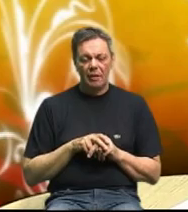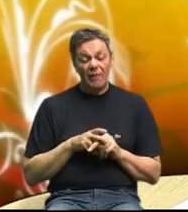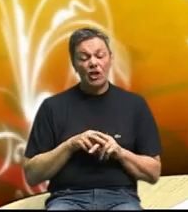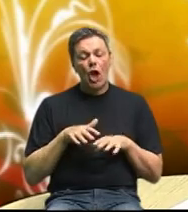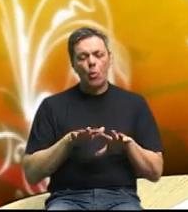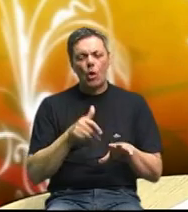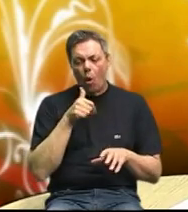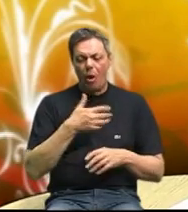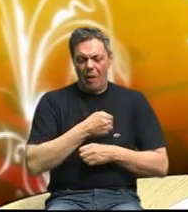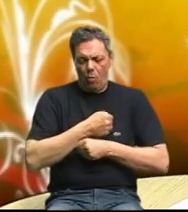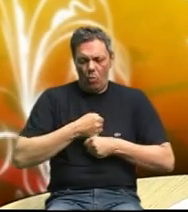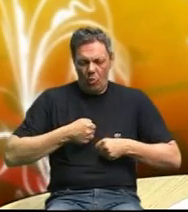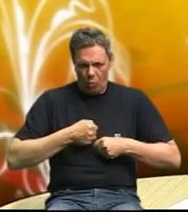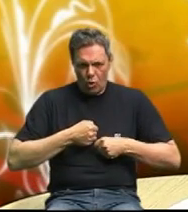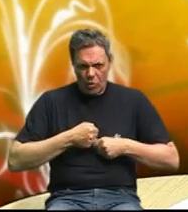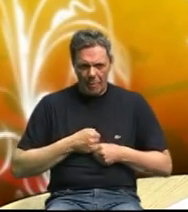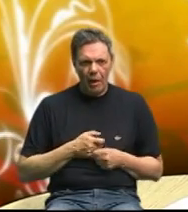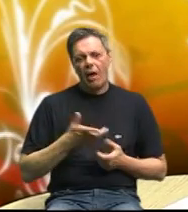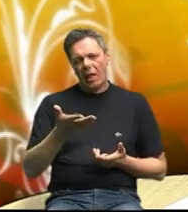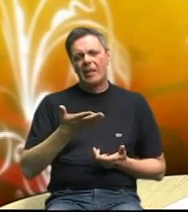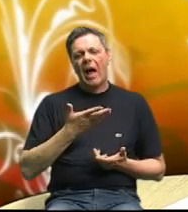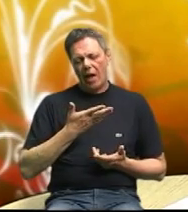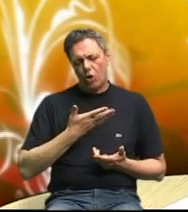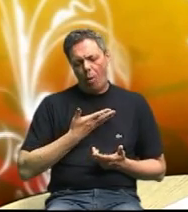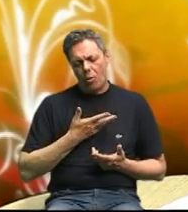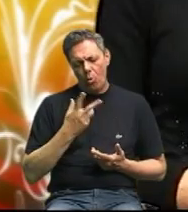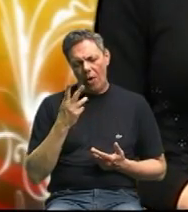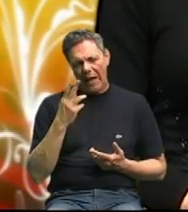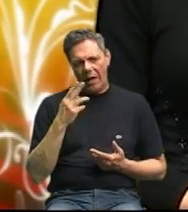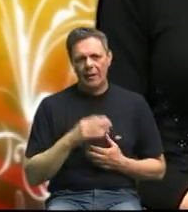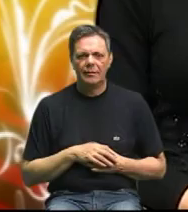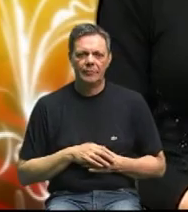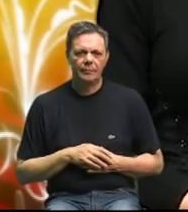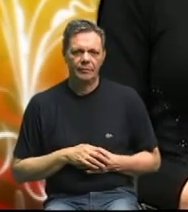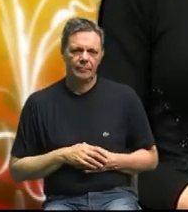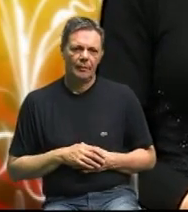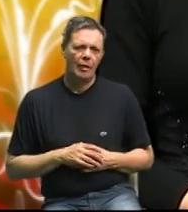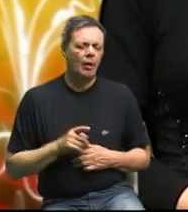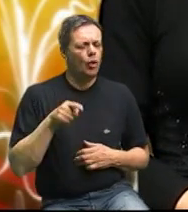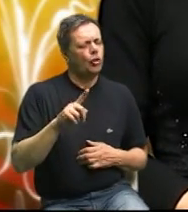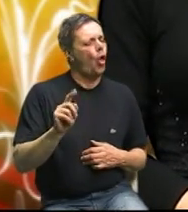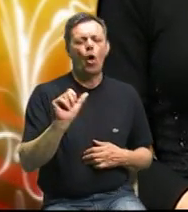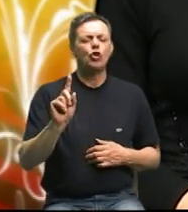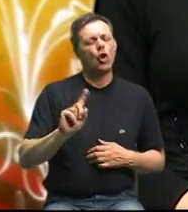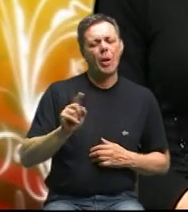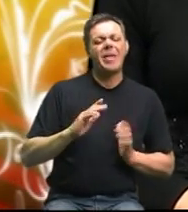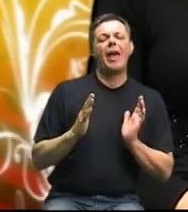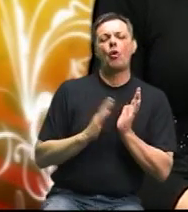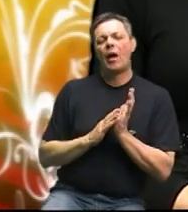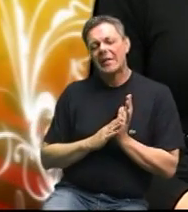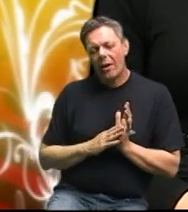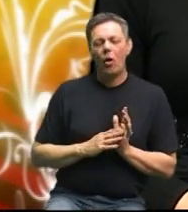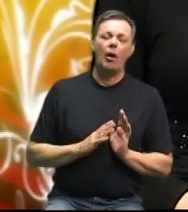prekomjernu težinu da dobiju ovo onkologicko skoro ali to još nije nije dokazano bore se